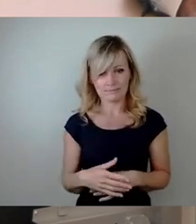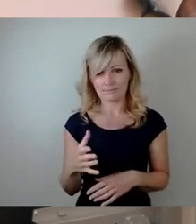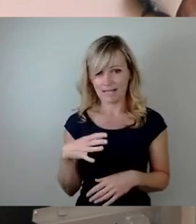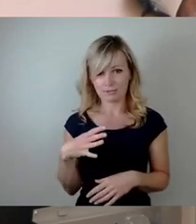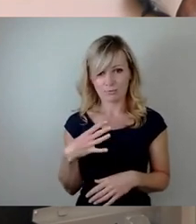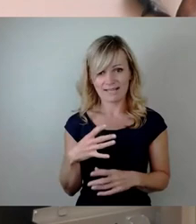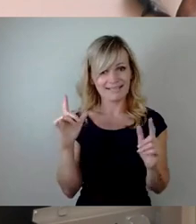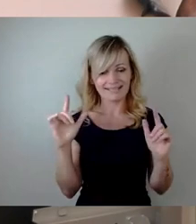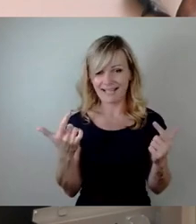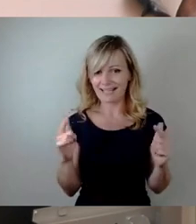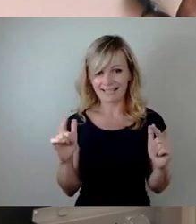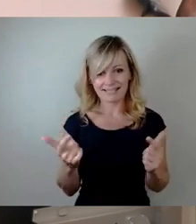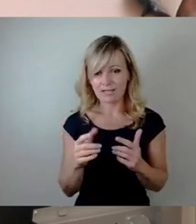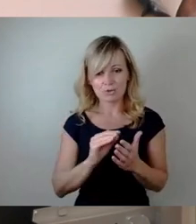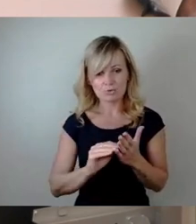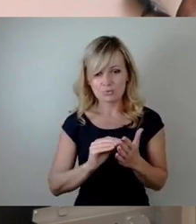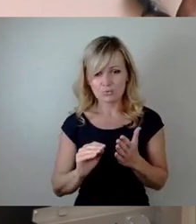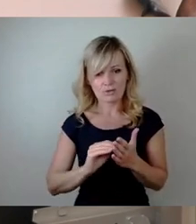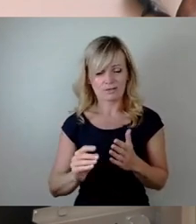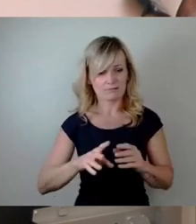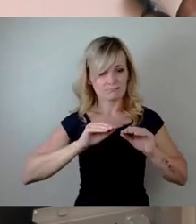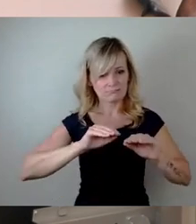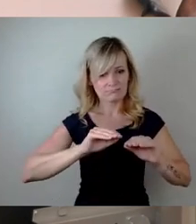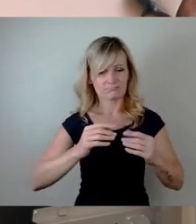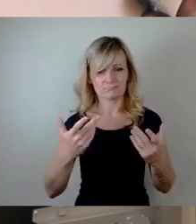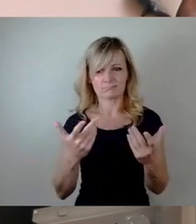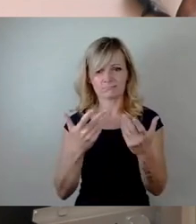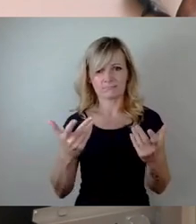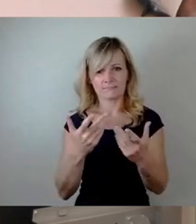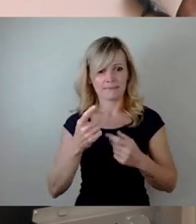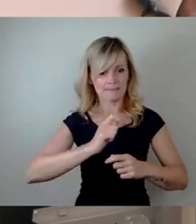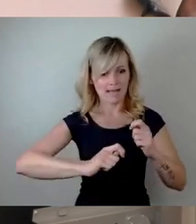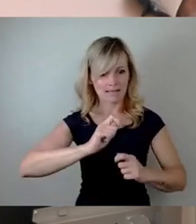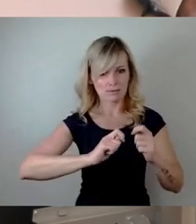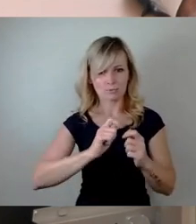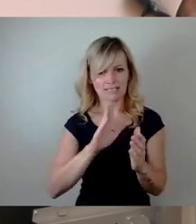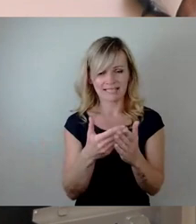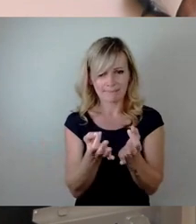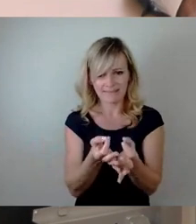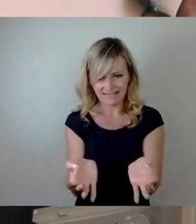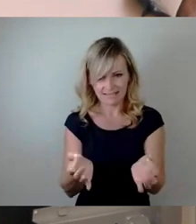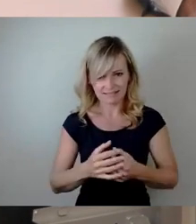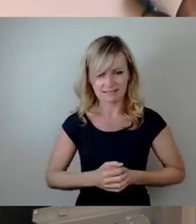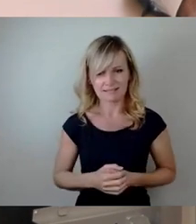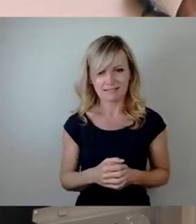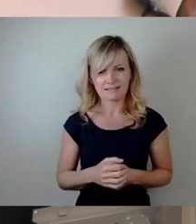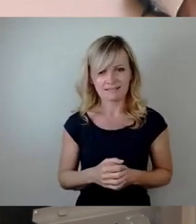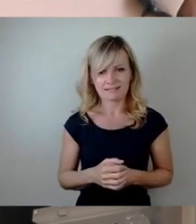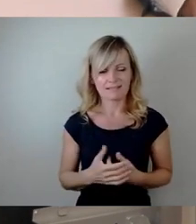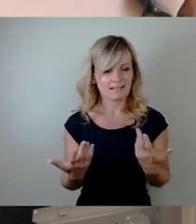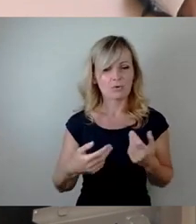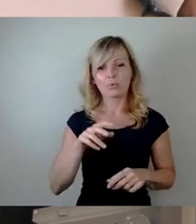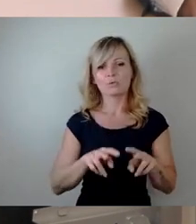schul- oder lehrmedizinischen Behandlungsmethoden gibt. Und dass es dort überall, sage ich mal, im sehr unterschiedlichen